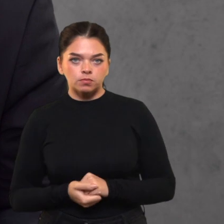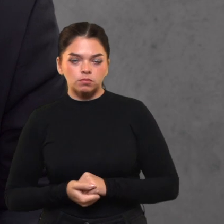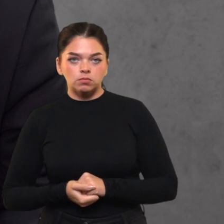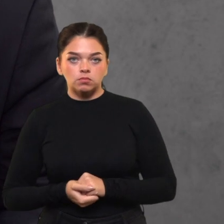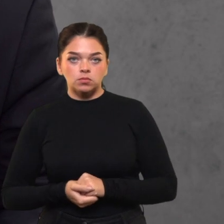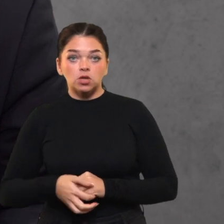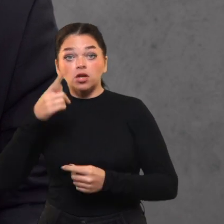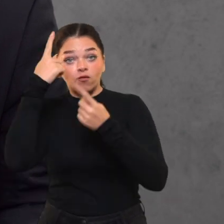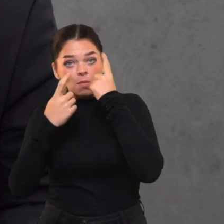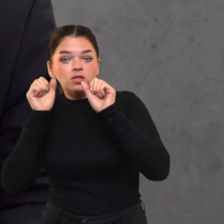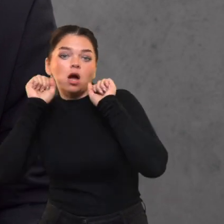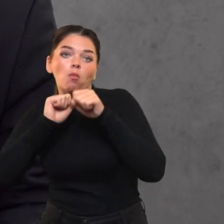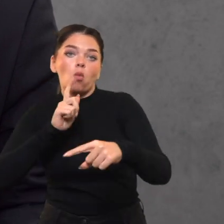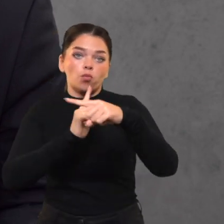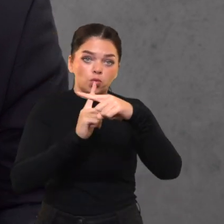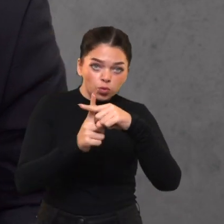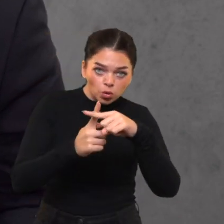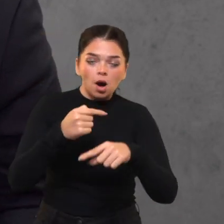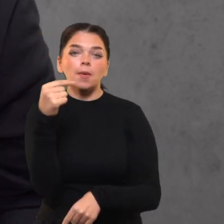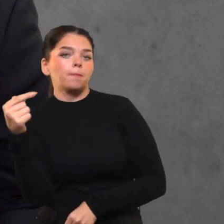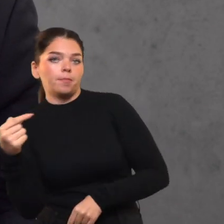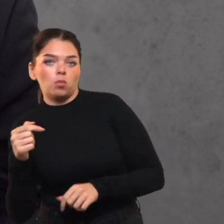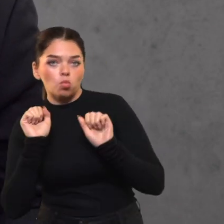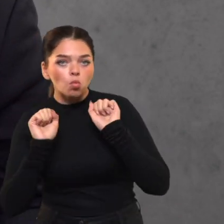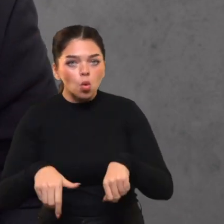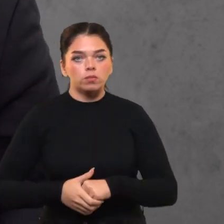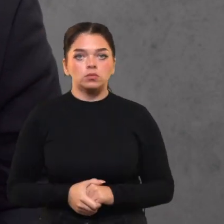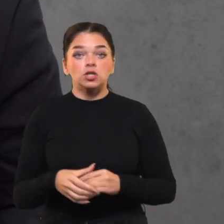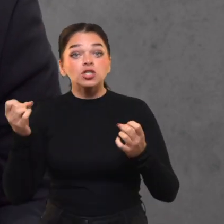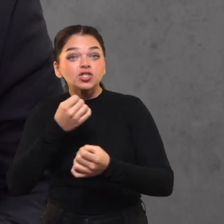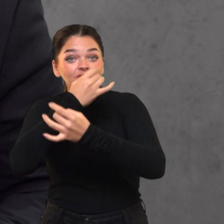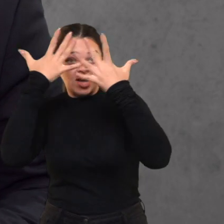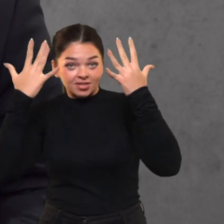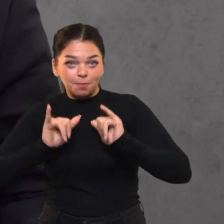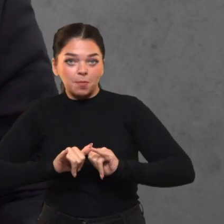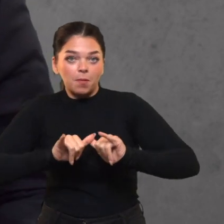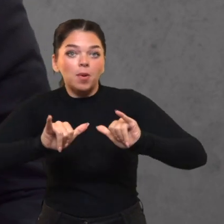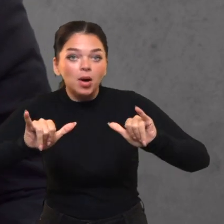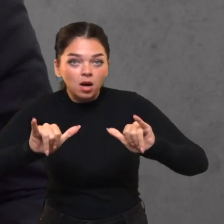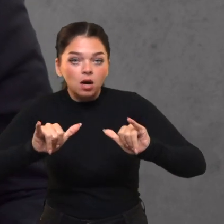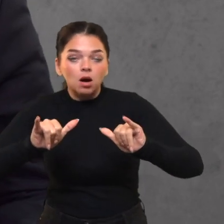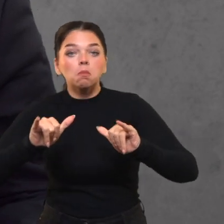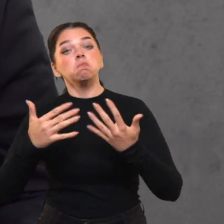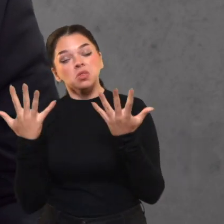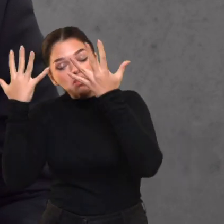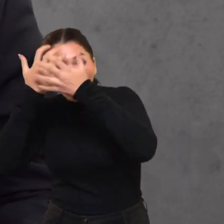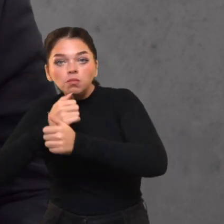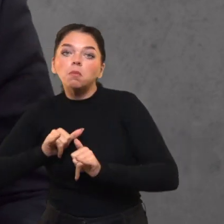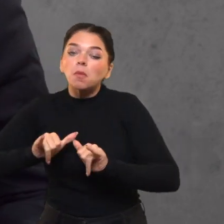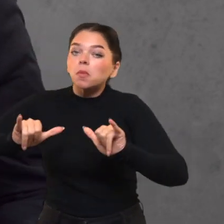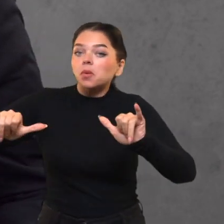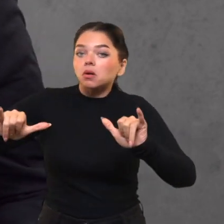Ir ta žinia, jinai gali būti pozityviai arba negatyviai. Tai gali būti šviesos sklaida arba